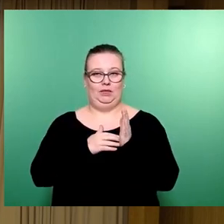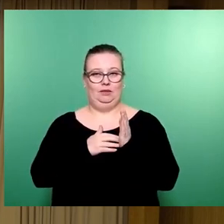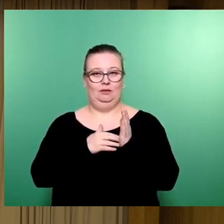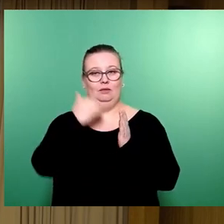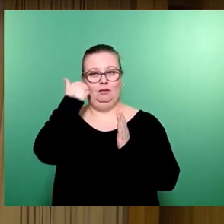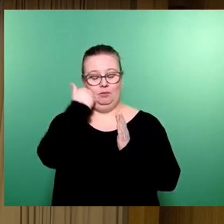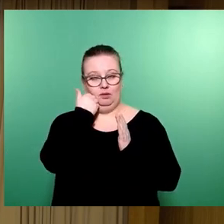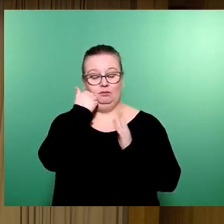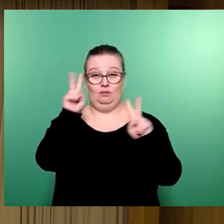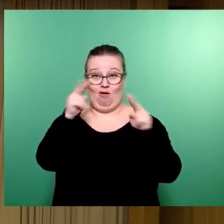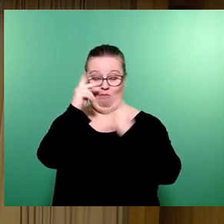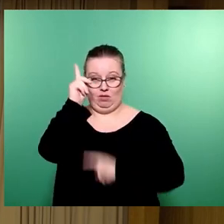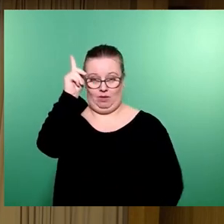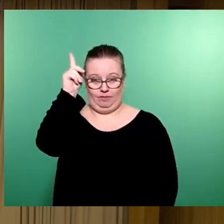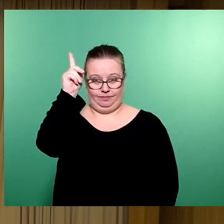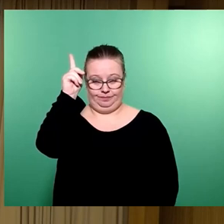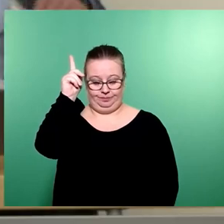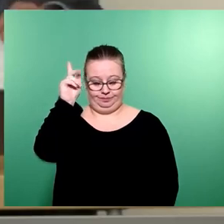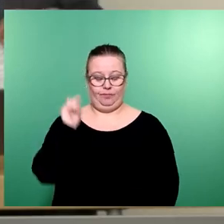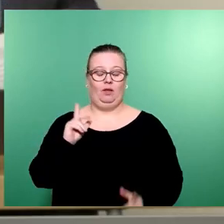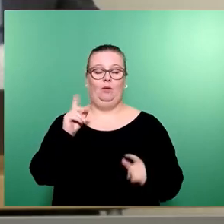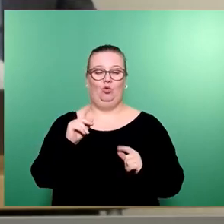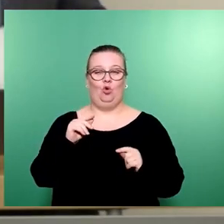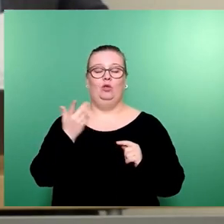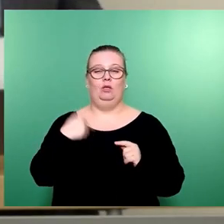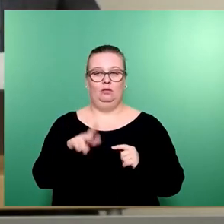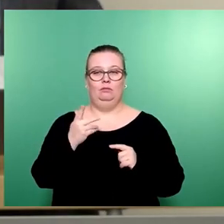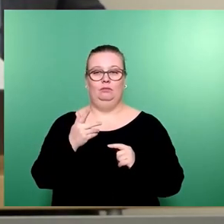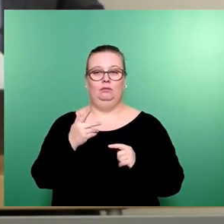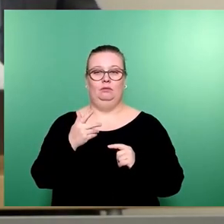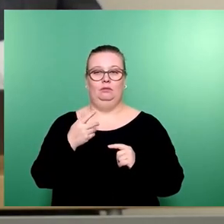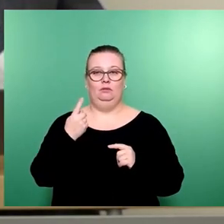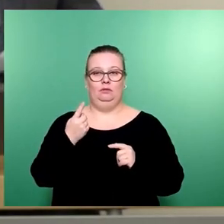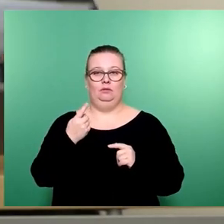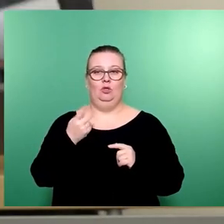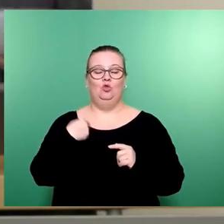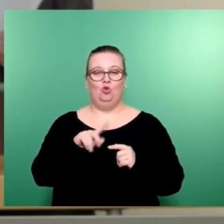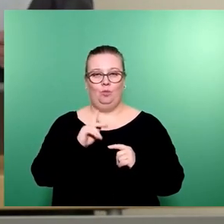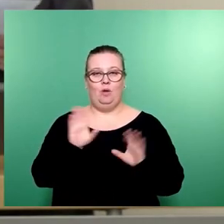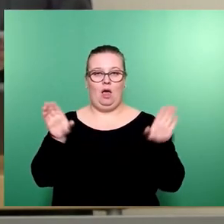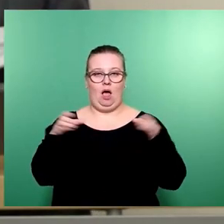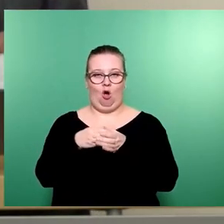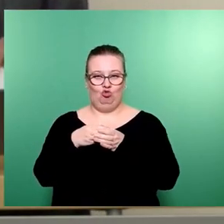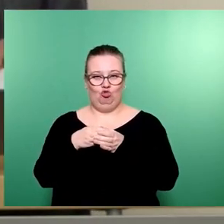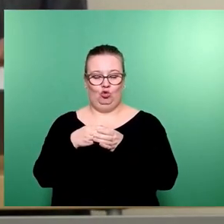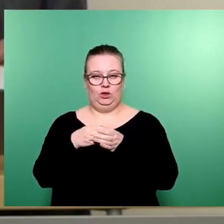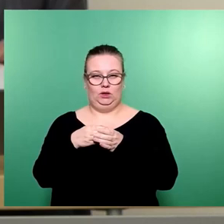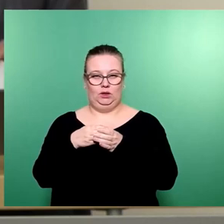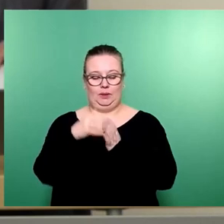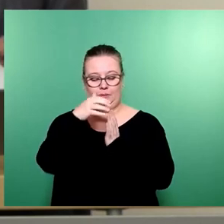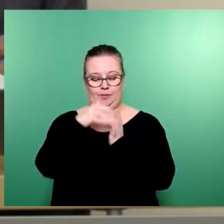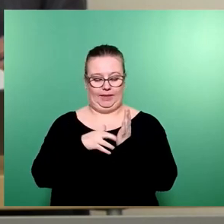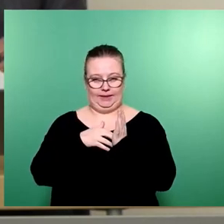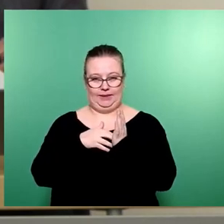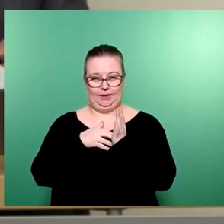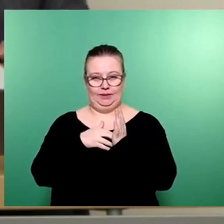Aufmerksamkeit. In der Ausfertigung zum federführenden Ausschussbericht, der Ihnen vorliegt,